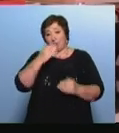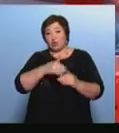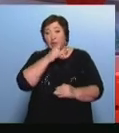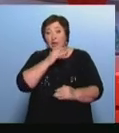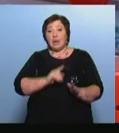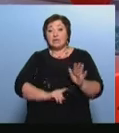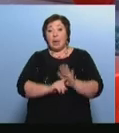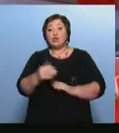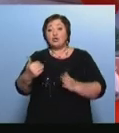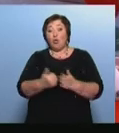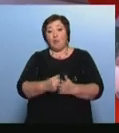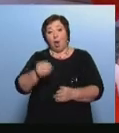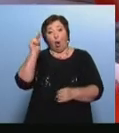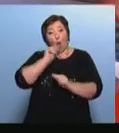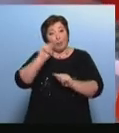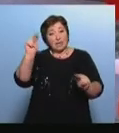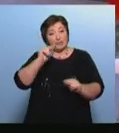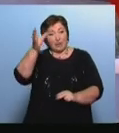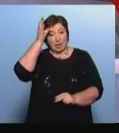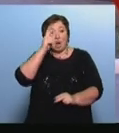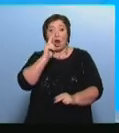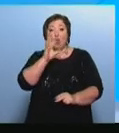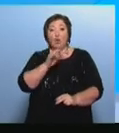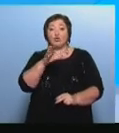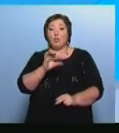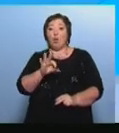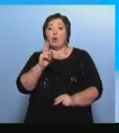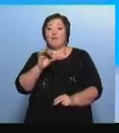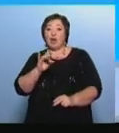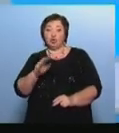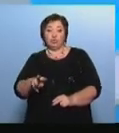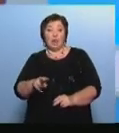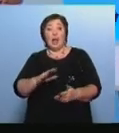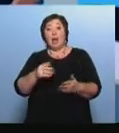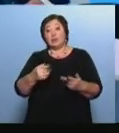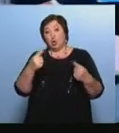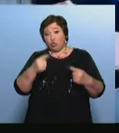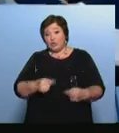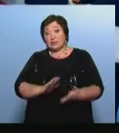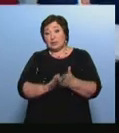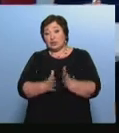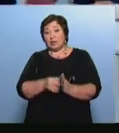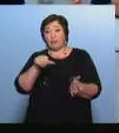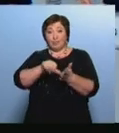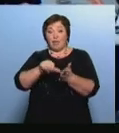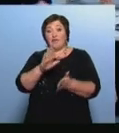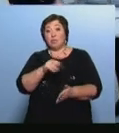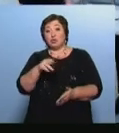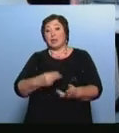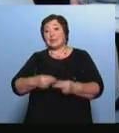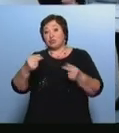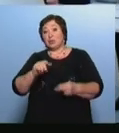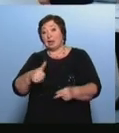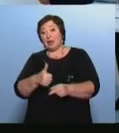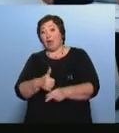запустят новую образовательную программу «Космо-квантум» Соответствующее соглашение в присутствии Владимира Путина заключили глава Удмуртия